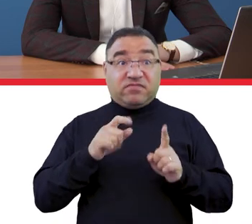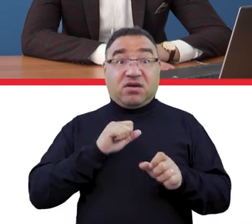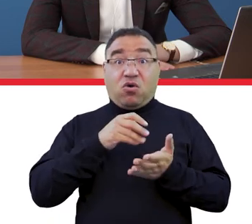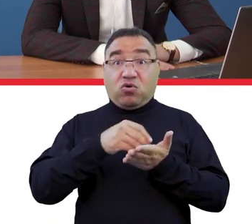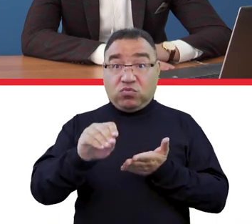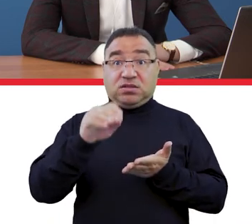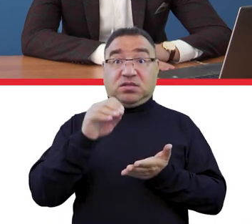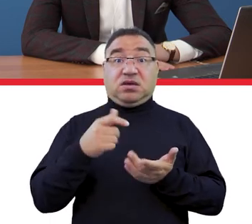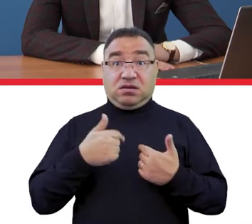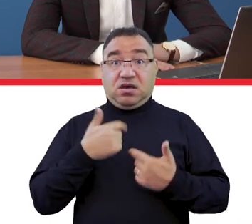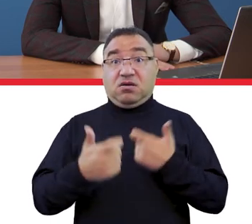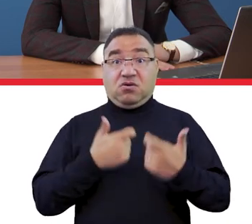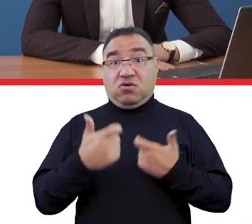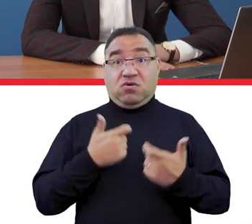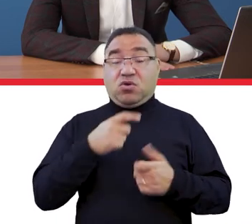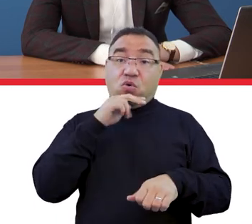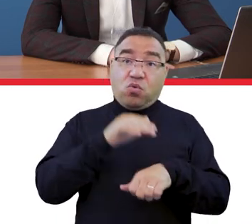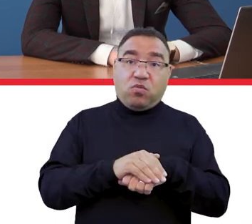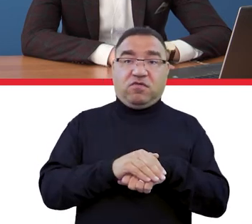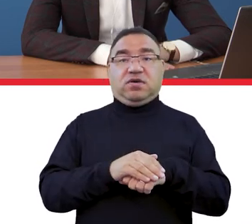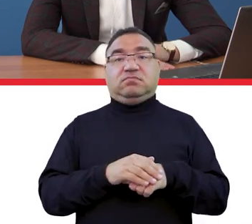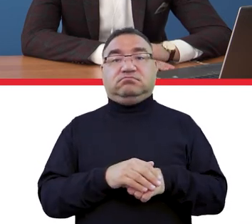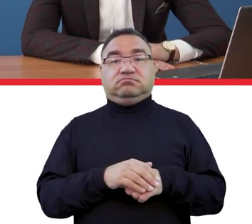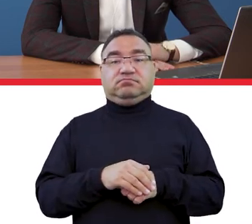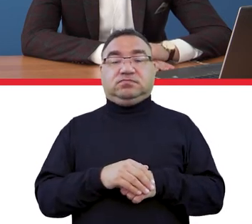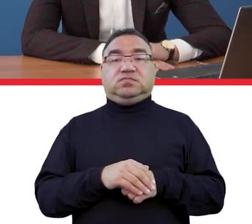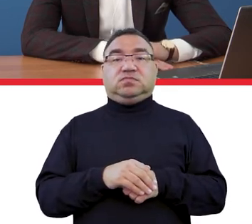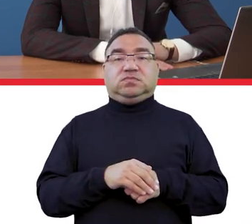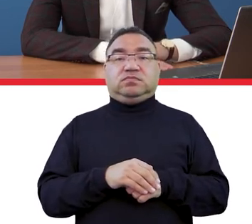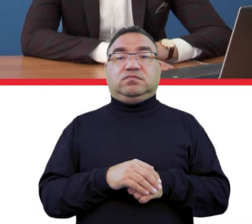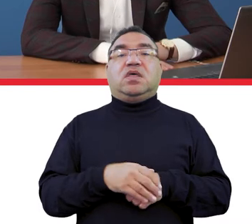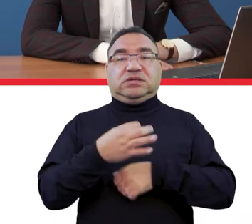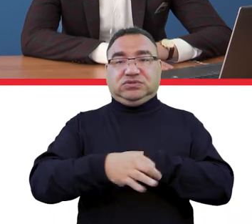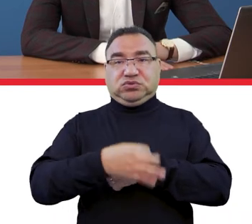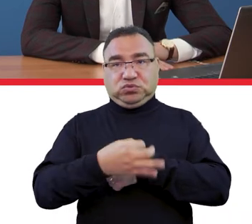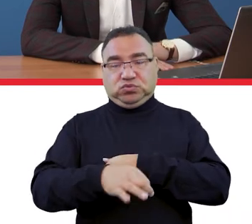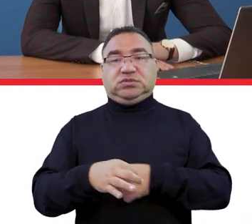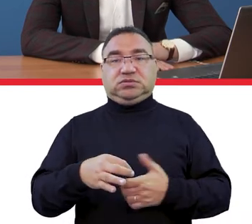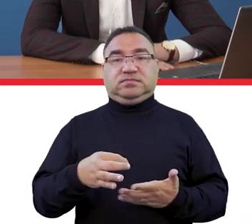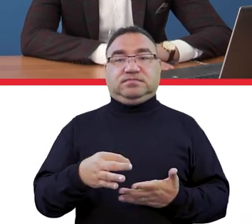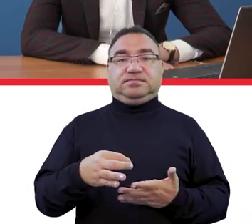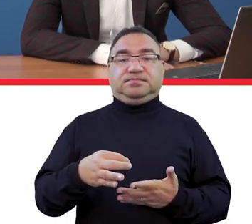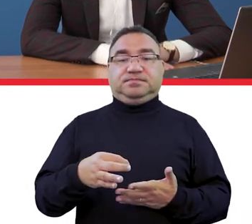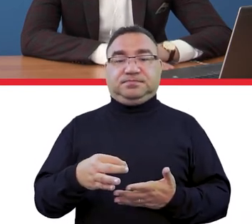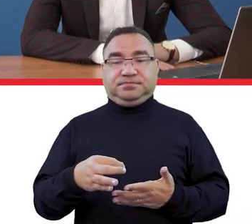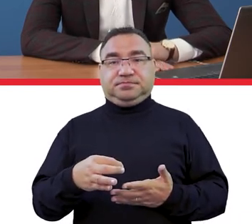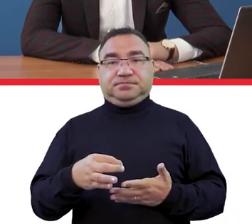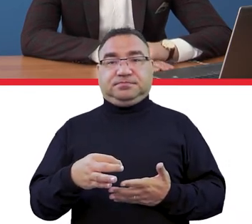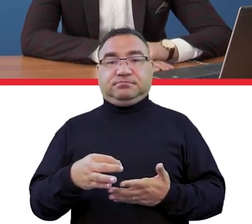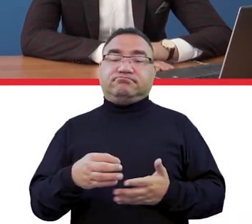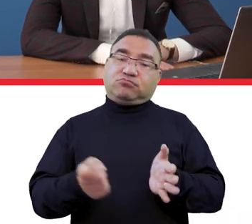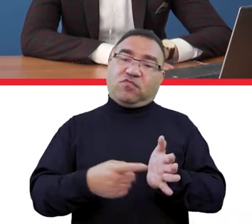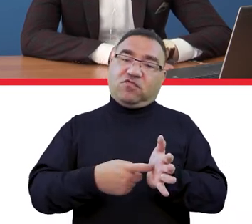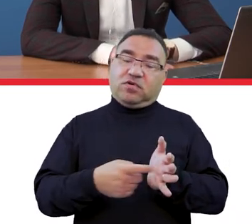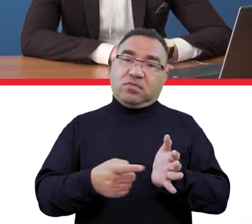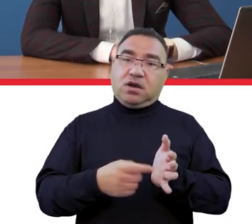regulowana poprzez umowę, poprzez stosunek cywilno-prawny, student może rzeczywiście wymagać,